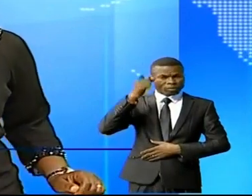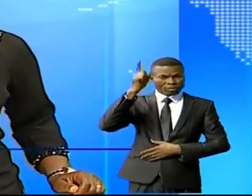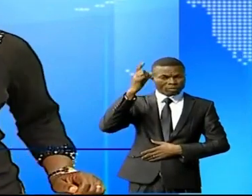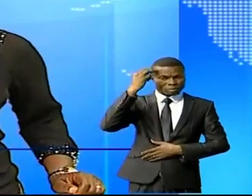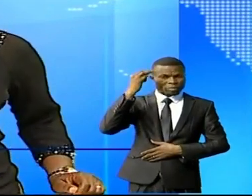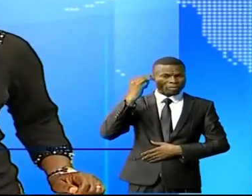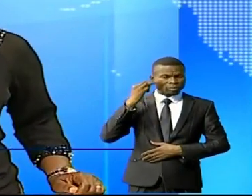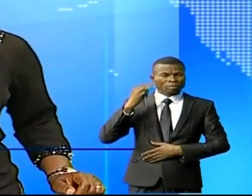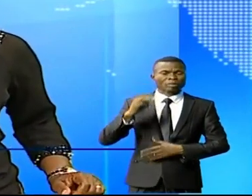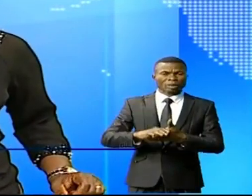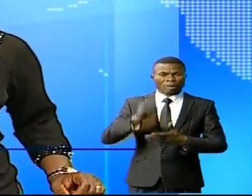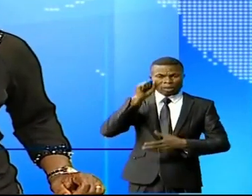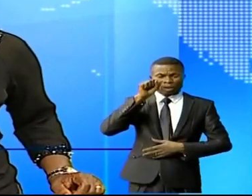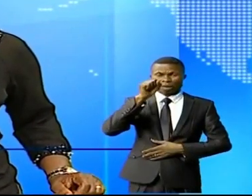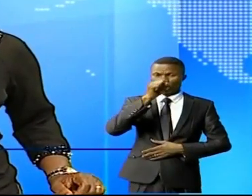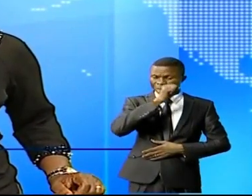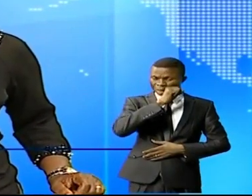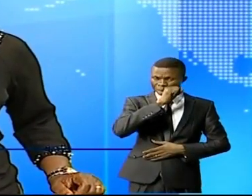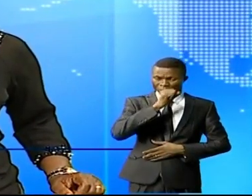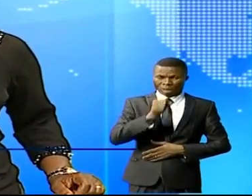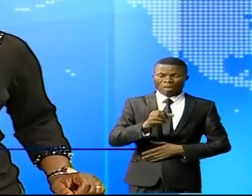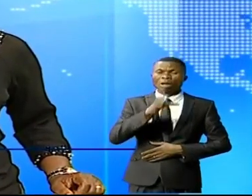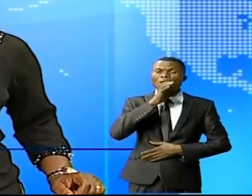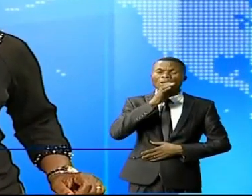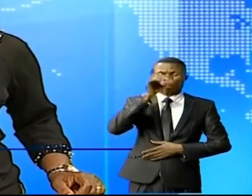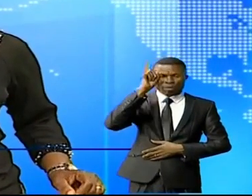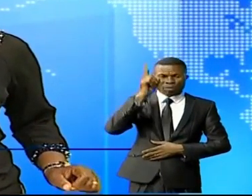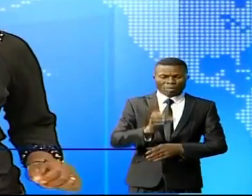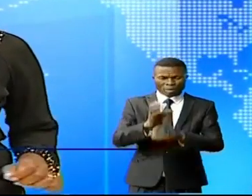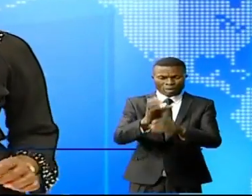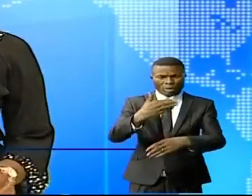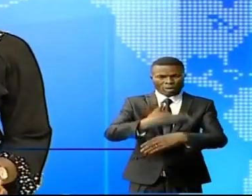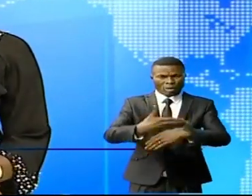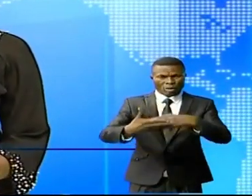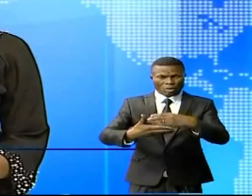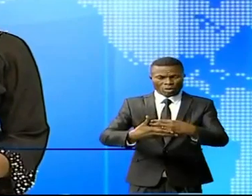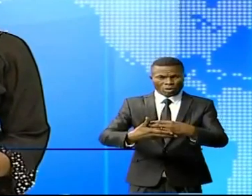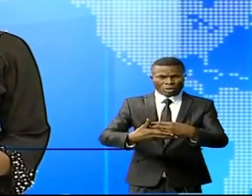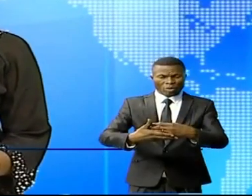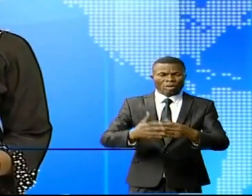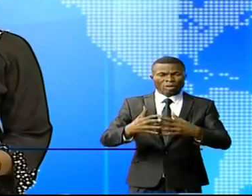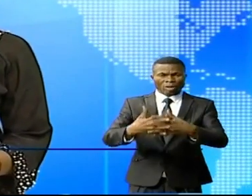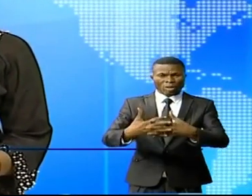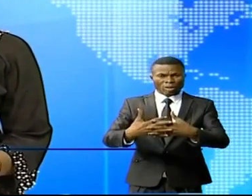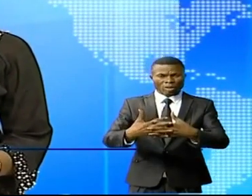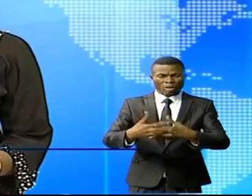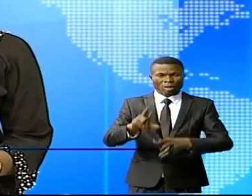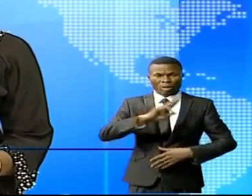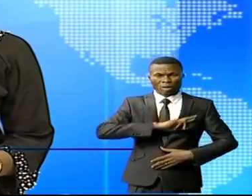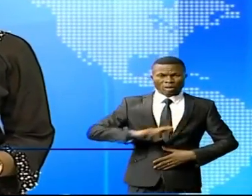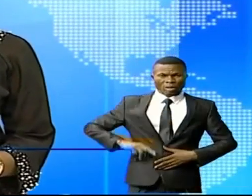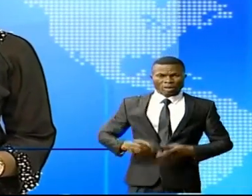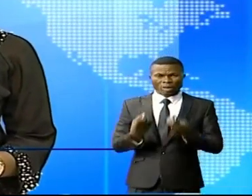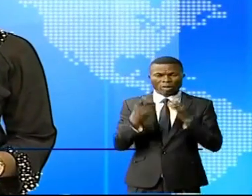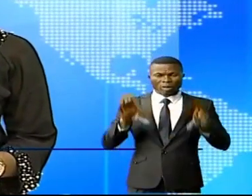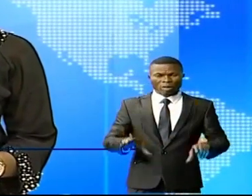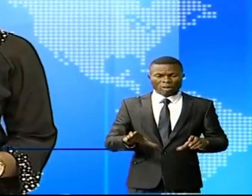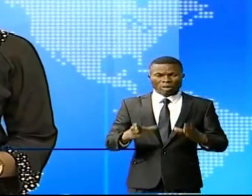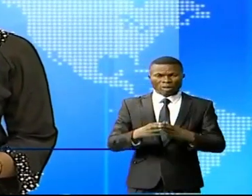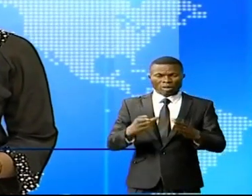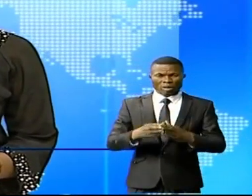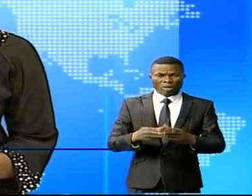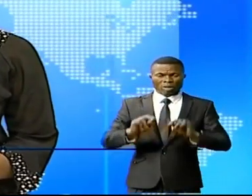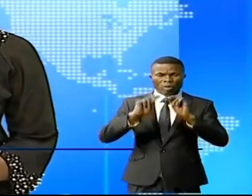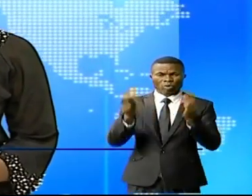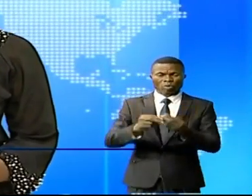ministre Jean-Michel Samaloukonde a posé la première pierre de construction grâce au partenariat République démocratique du Congo, groupe